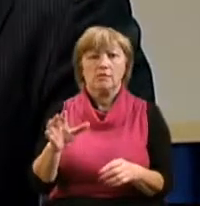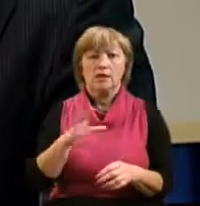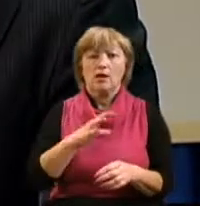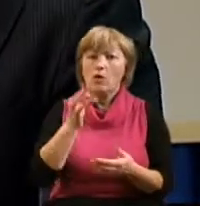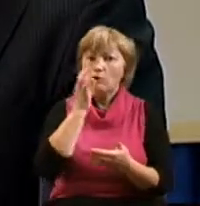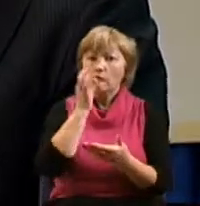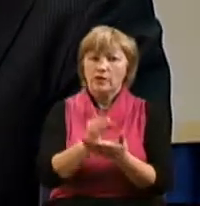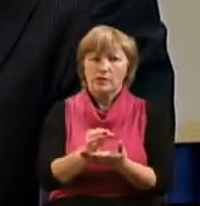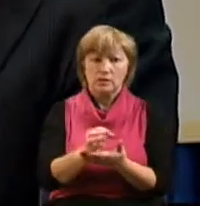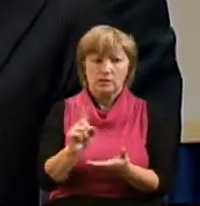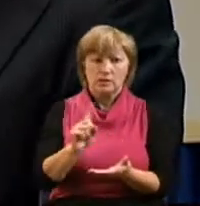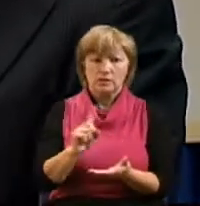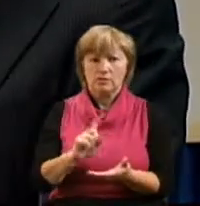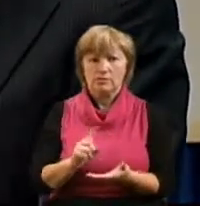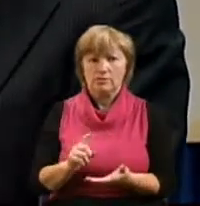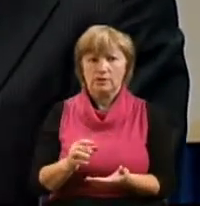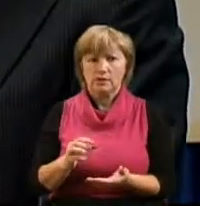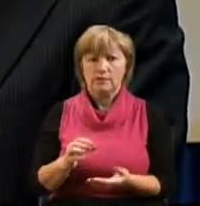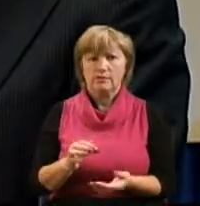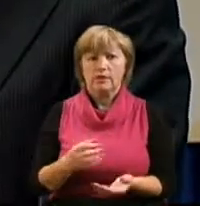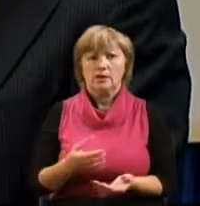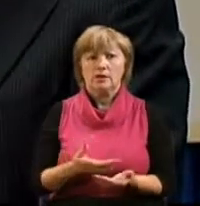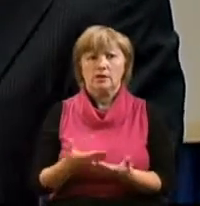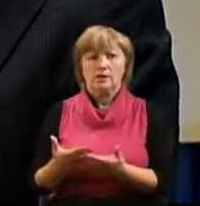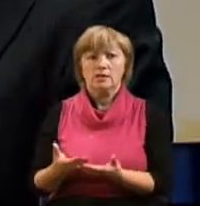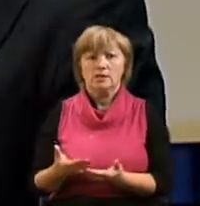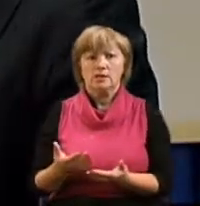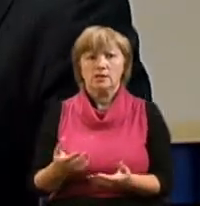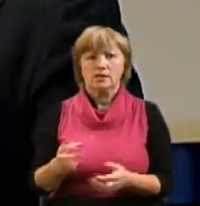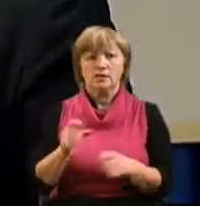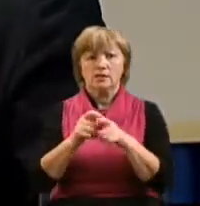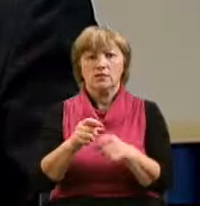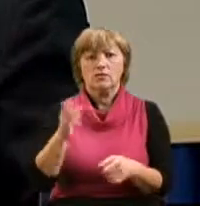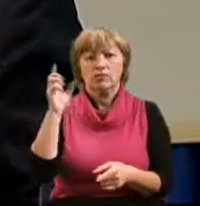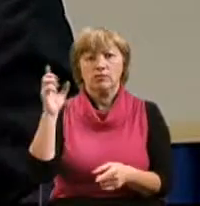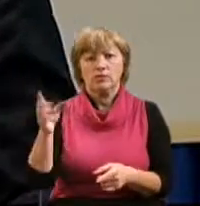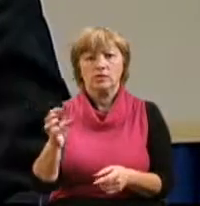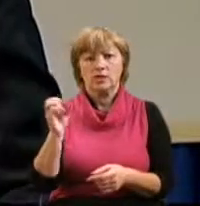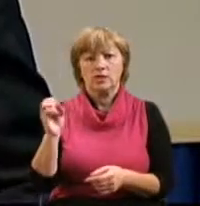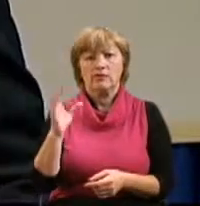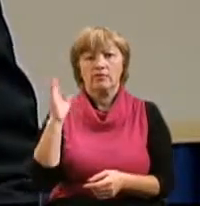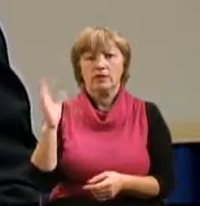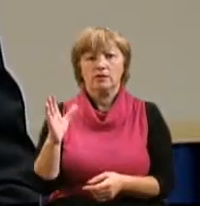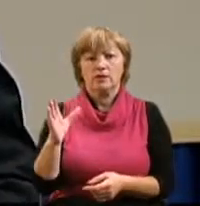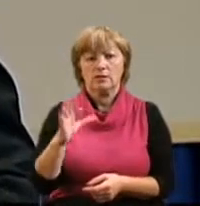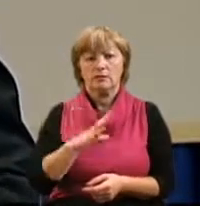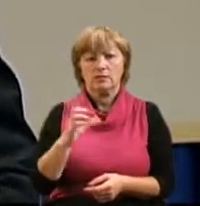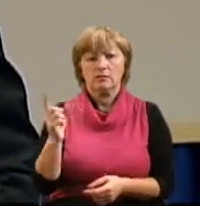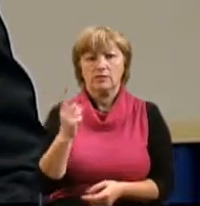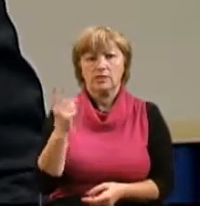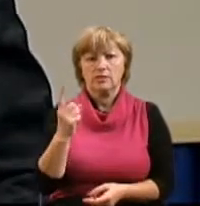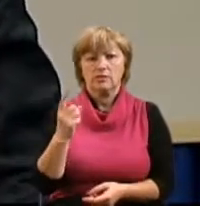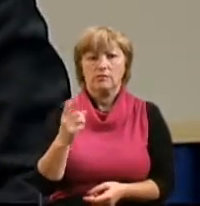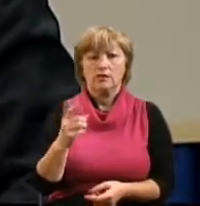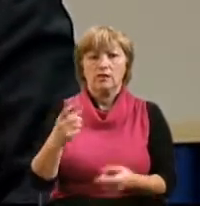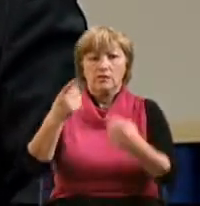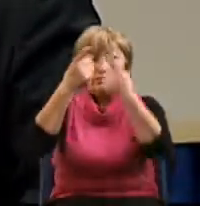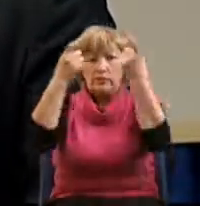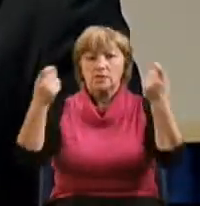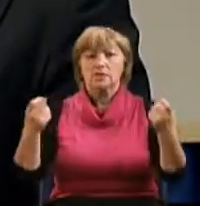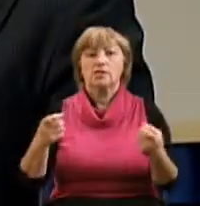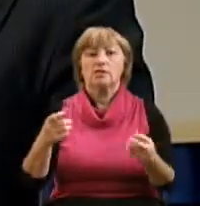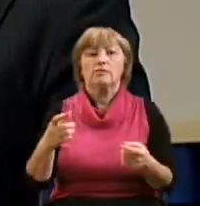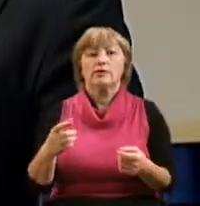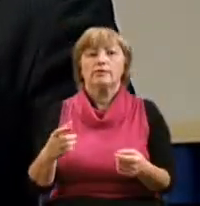ответственность, чтобы нести, прежде всего, Слово Божие, Евангелие, быть первыми вестниками